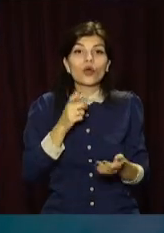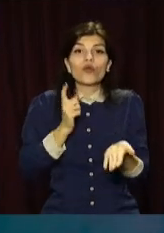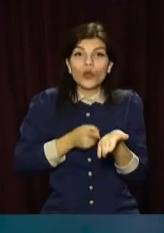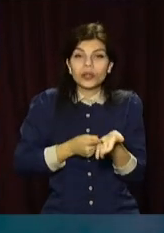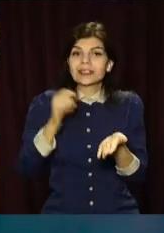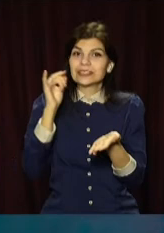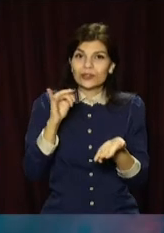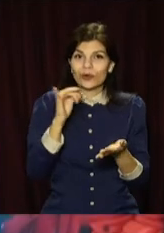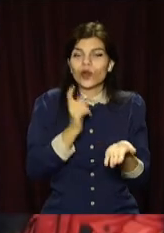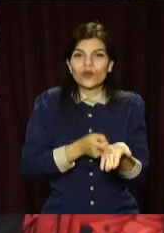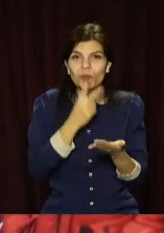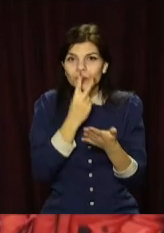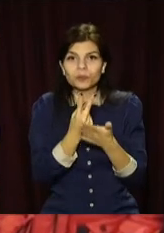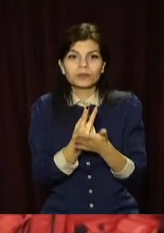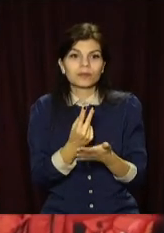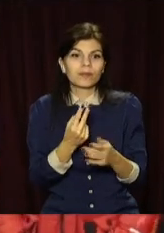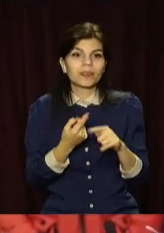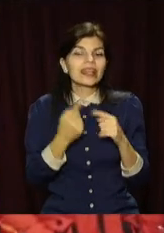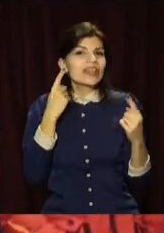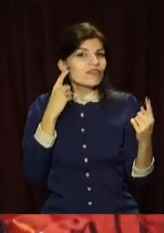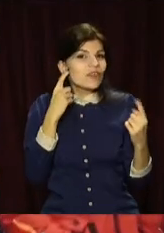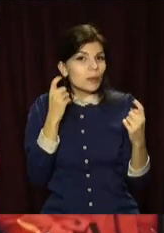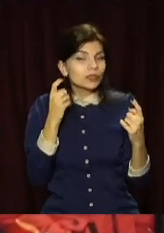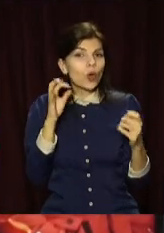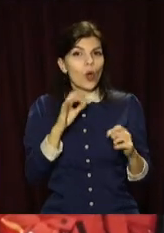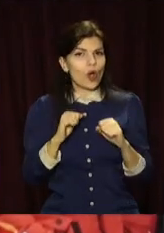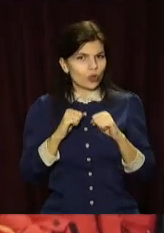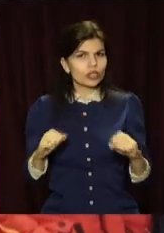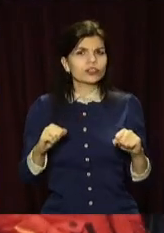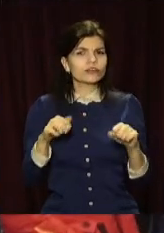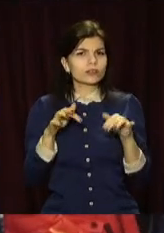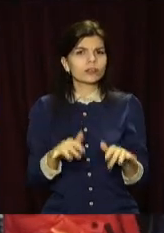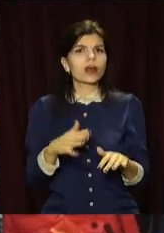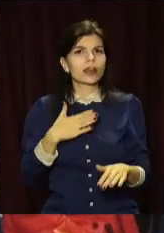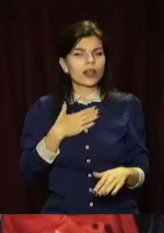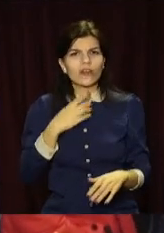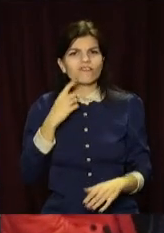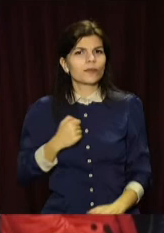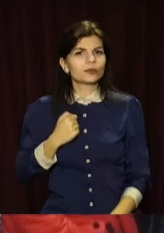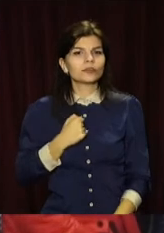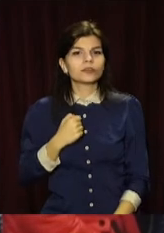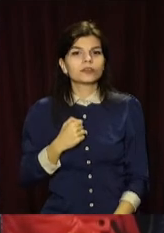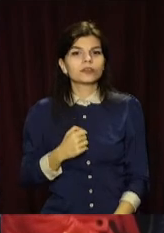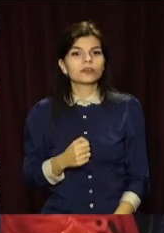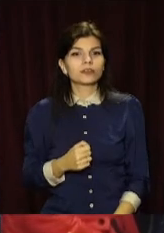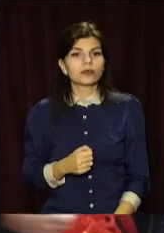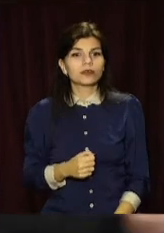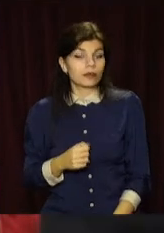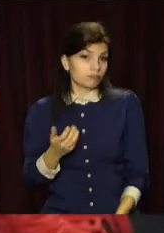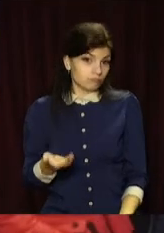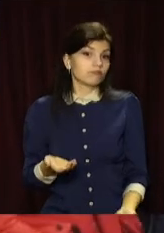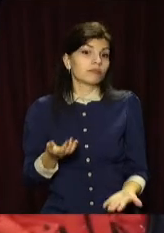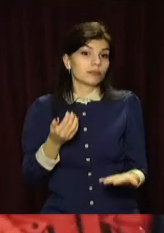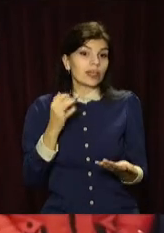історичні події, довести їм інформацію про героїчні вчинки наших військовослужбовців. Ну і